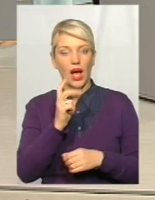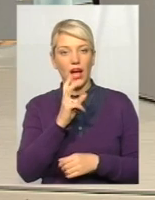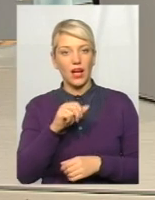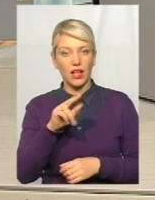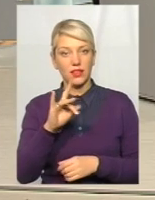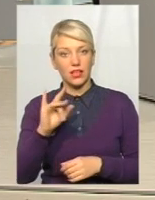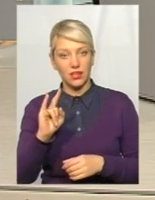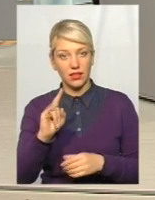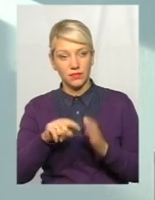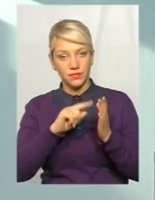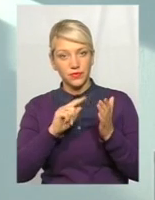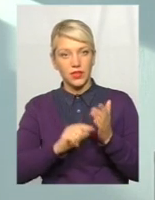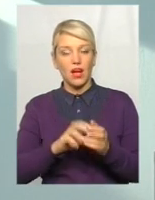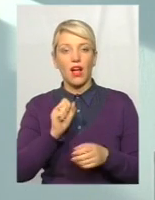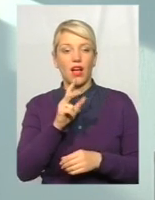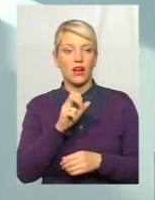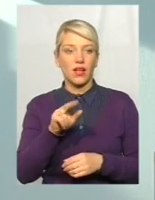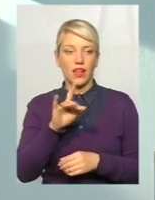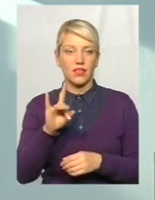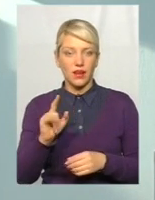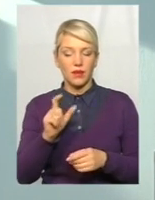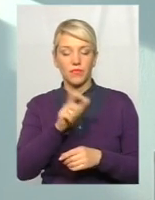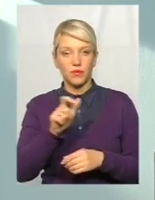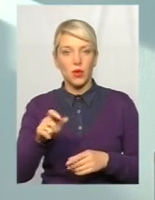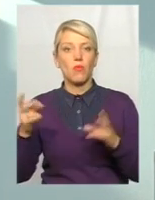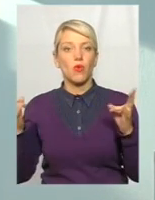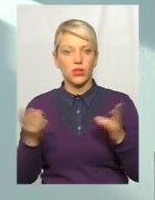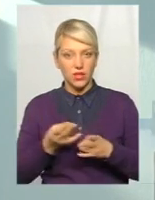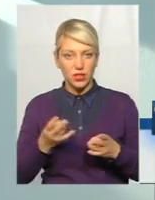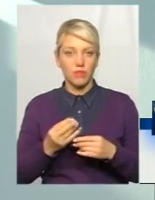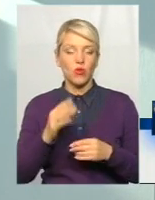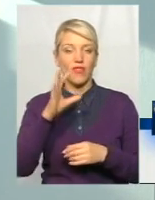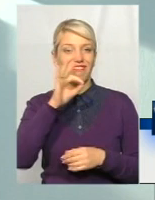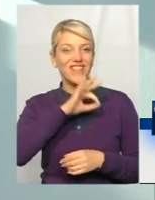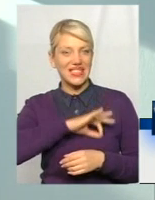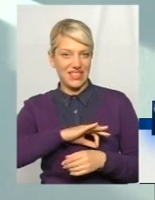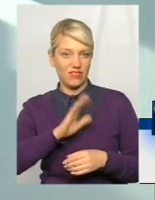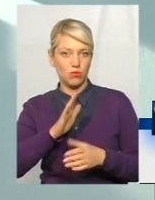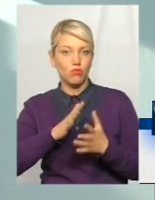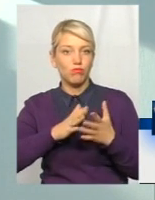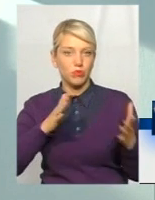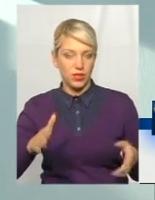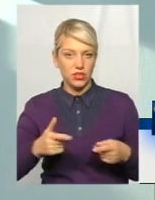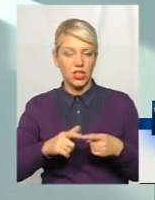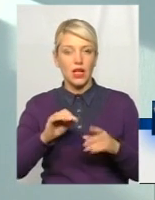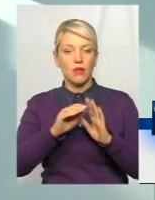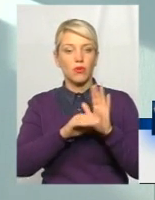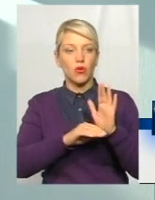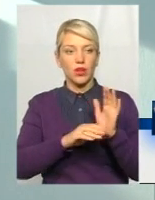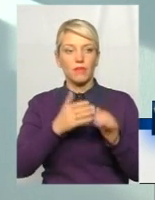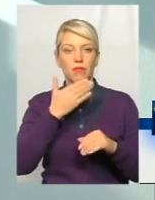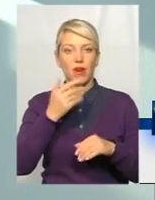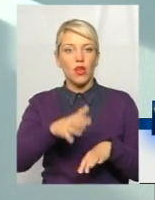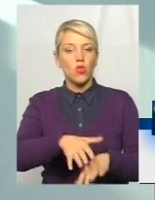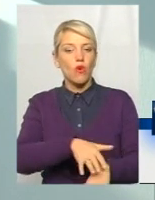Ну, в будь-якому випадку, кадри потрібні, просто ефективність роботи кадрів буде підвищена. Програма не має вбудовленого штучного інтелекту, яка